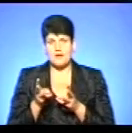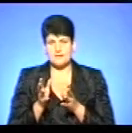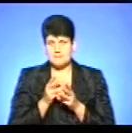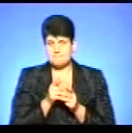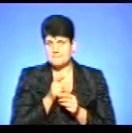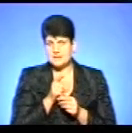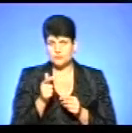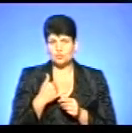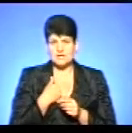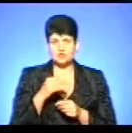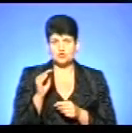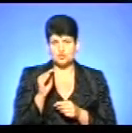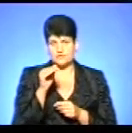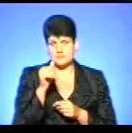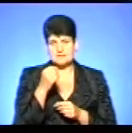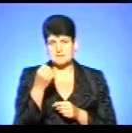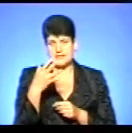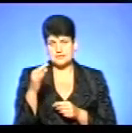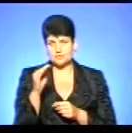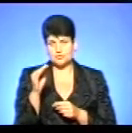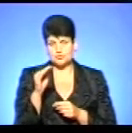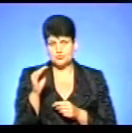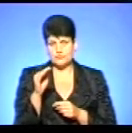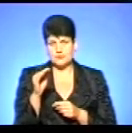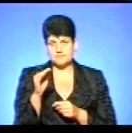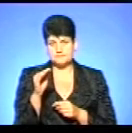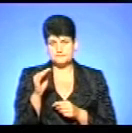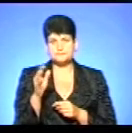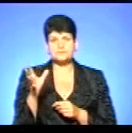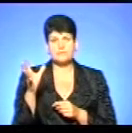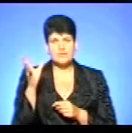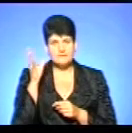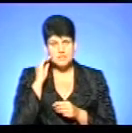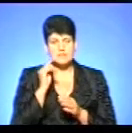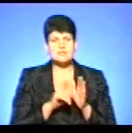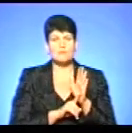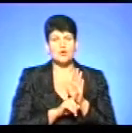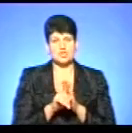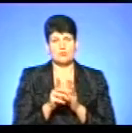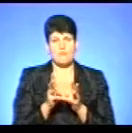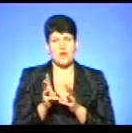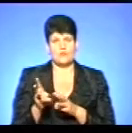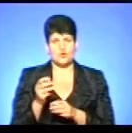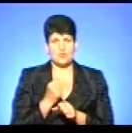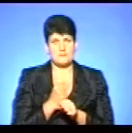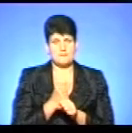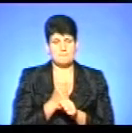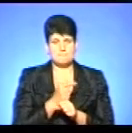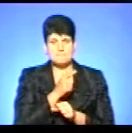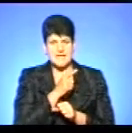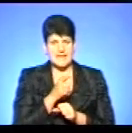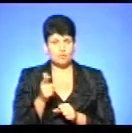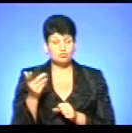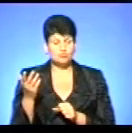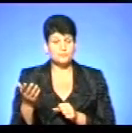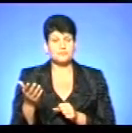жовтий місяць, з 15 жовтня відповідно постанови, вважається початком опалювального періоду для людей, які користуються